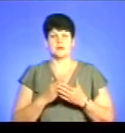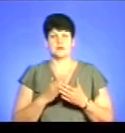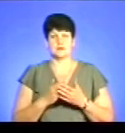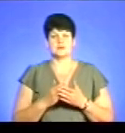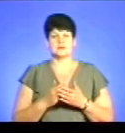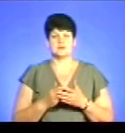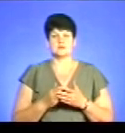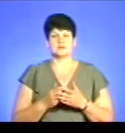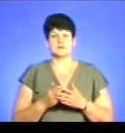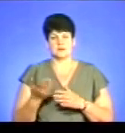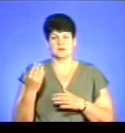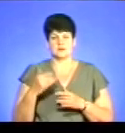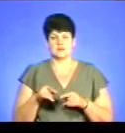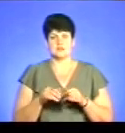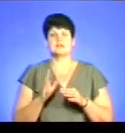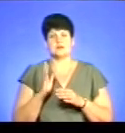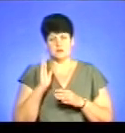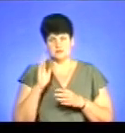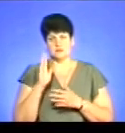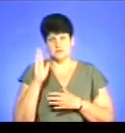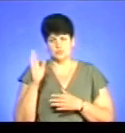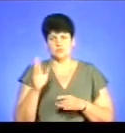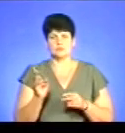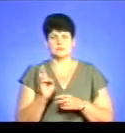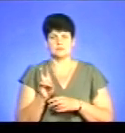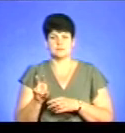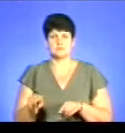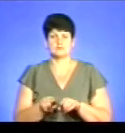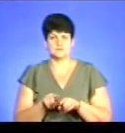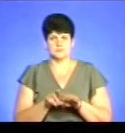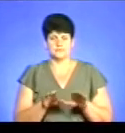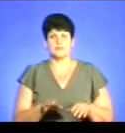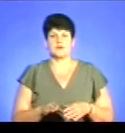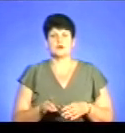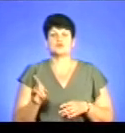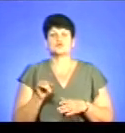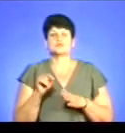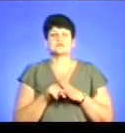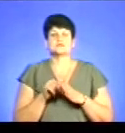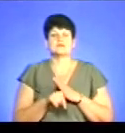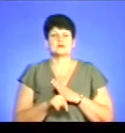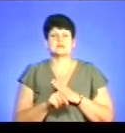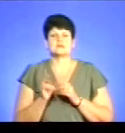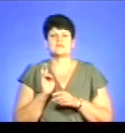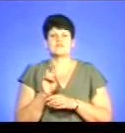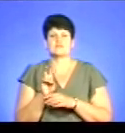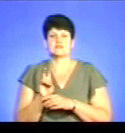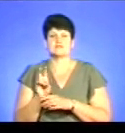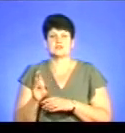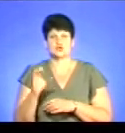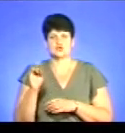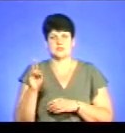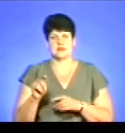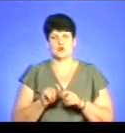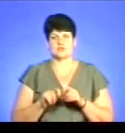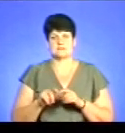до цих змін, і будуть відвідувати надалі. Що мається на увазі під відвідуванням соціального інспектора?